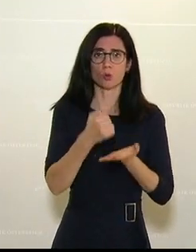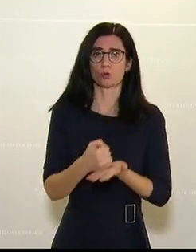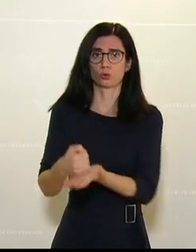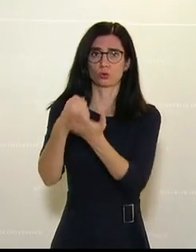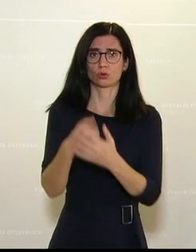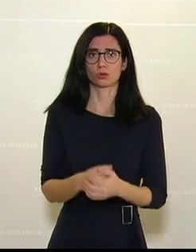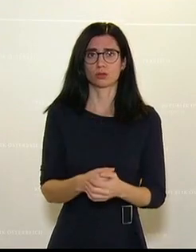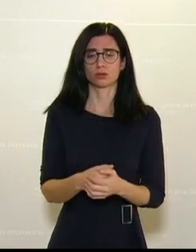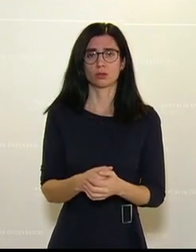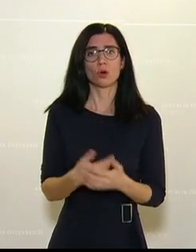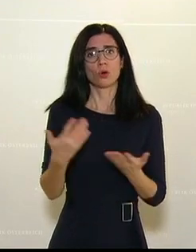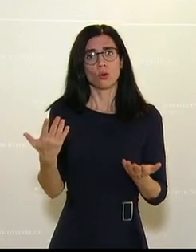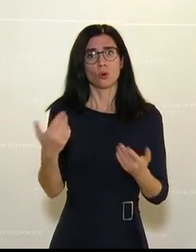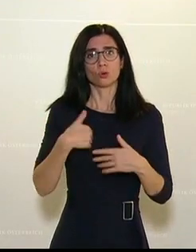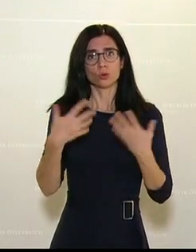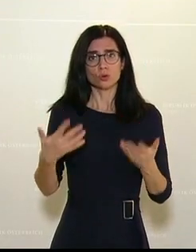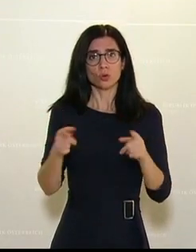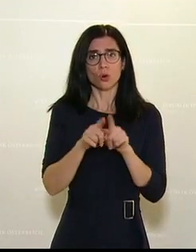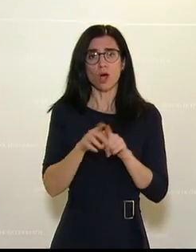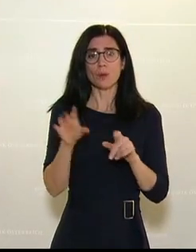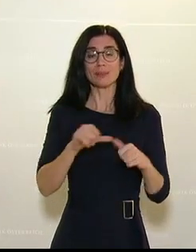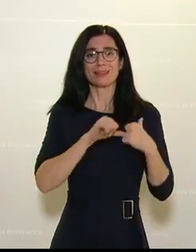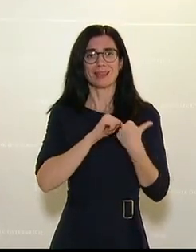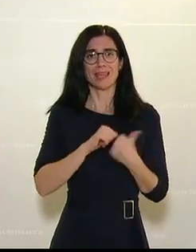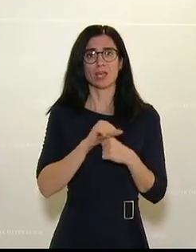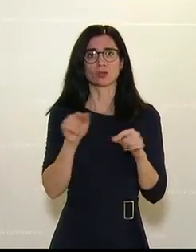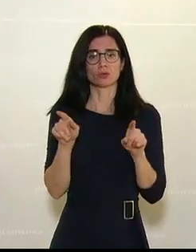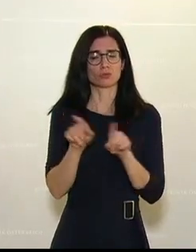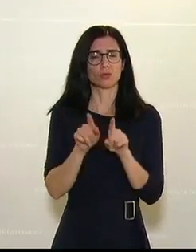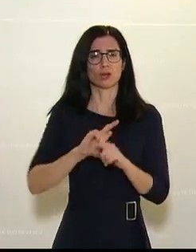wir aus Überzeugung und mit Herzen. Und bitte nimmst du das zur Kenntnis.